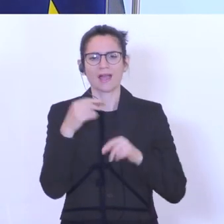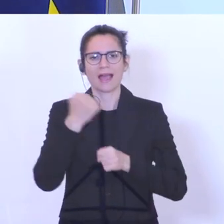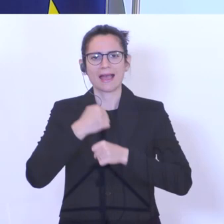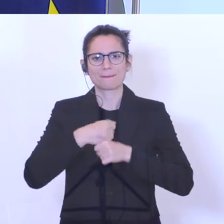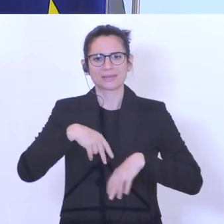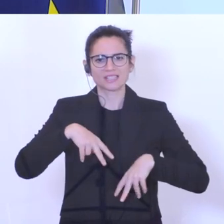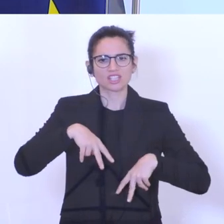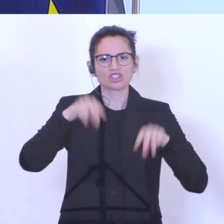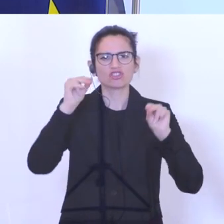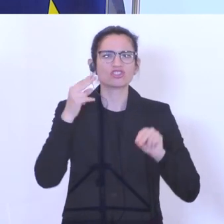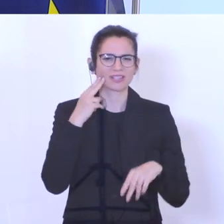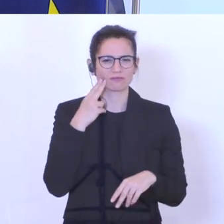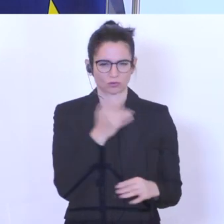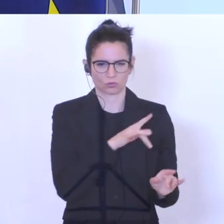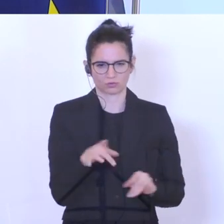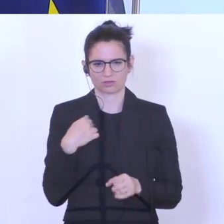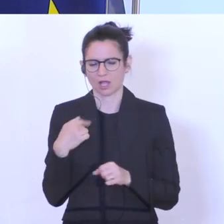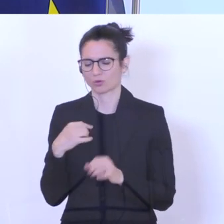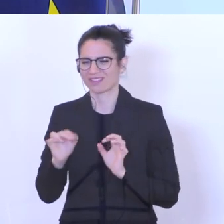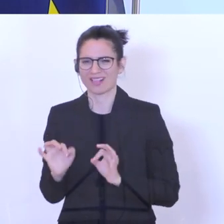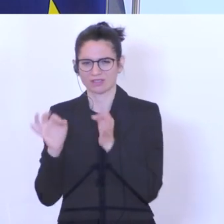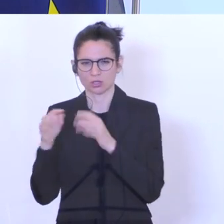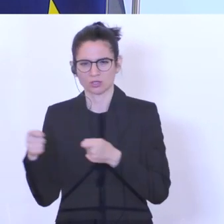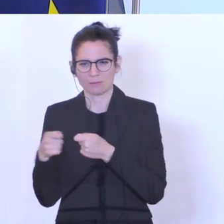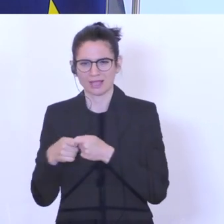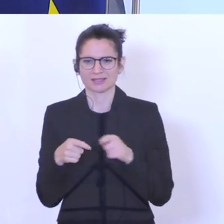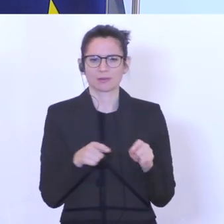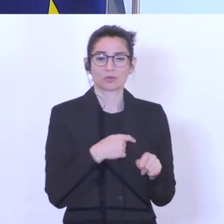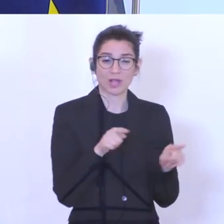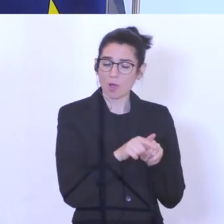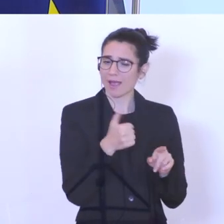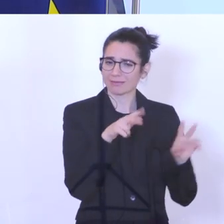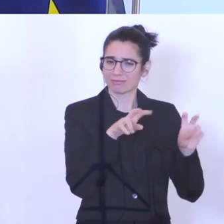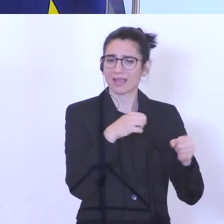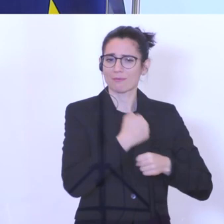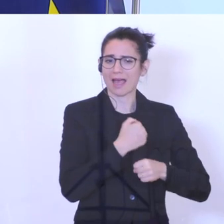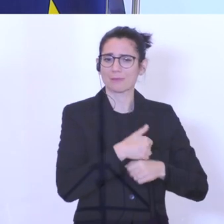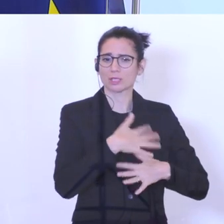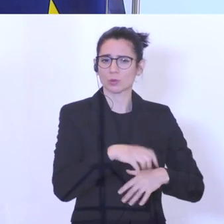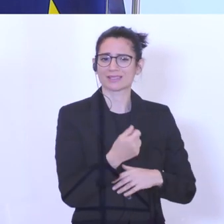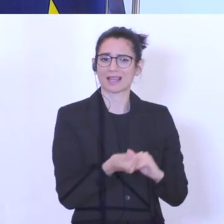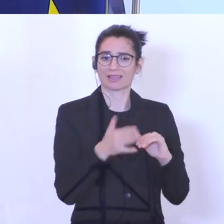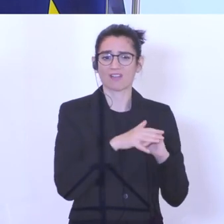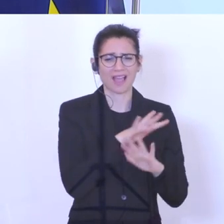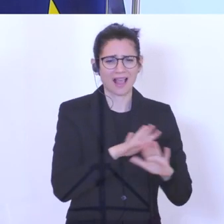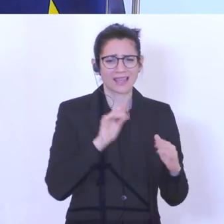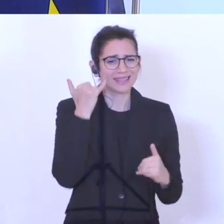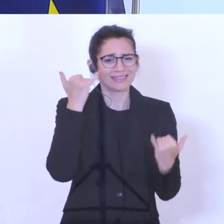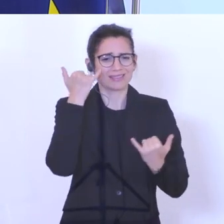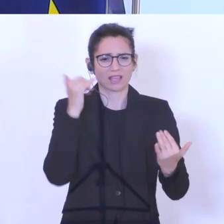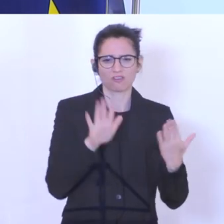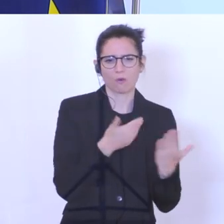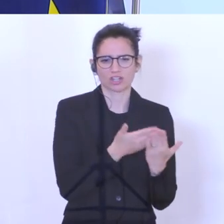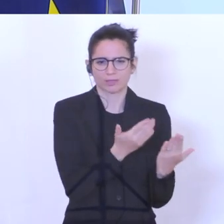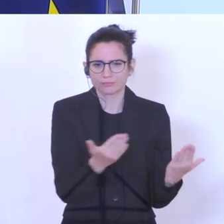Qualifikationsmaßnahmen und auch das Thema mit der Arbeitslosengelderhöhung ist ein Thema, das wir diskutieren und alle Vorschläge werden hier